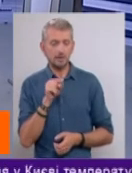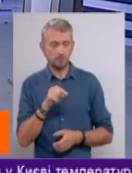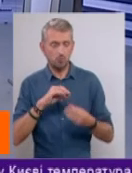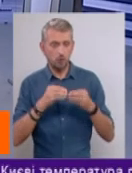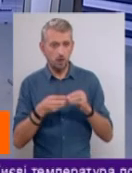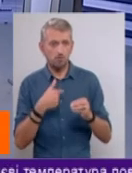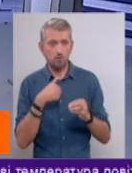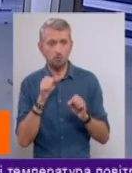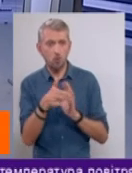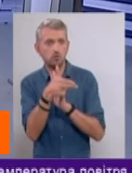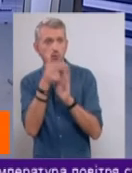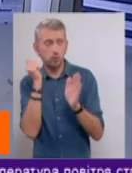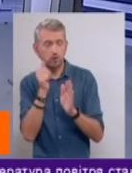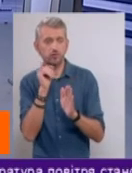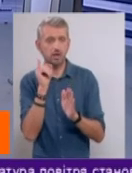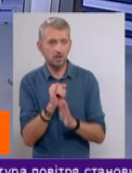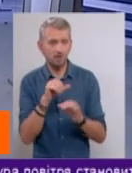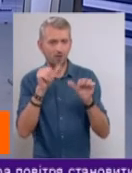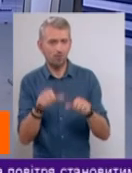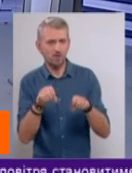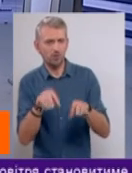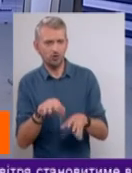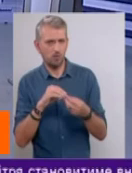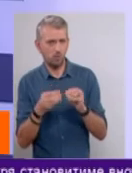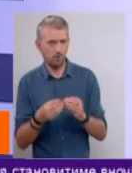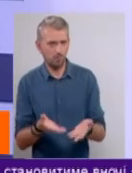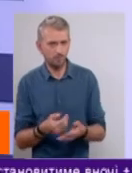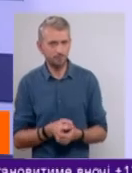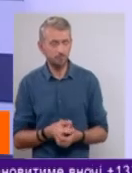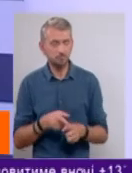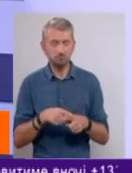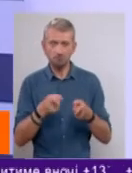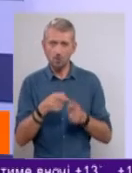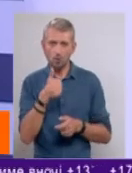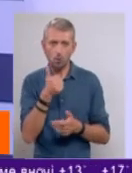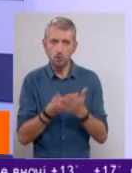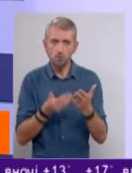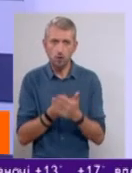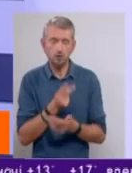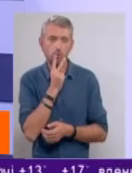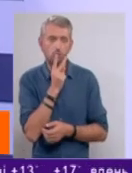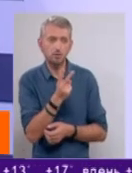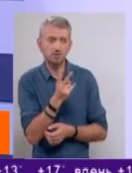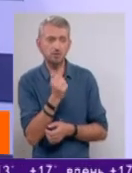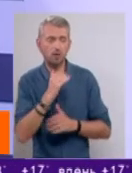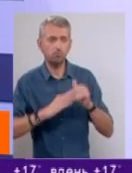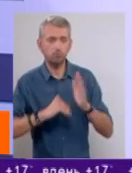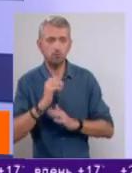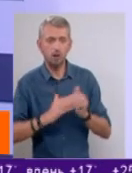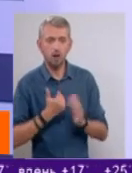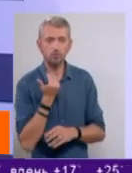можемо запозичити і її формати вирішення. Тому, дійсно, це дуже хороша порада подивитися на практики